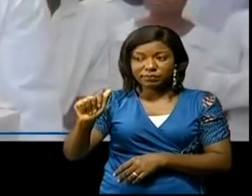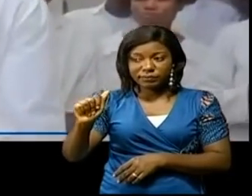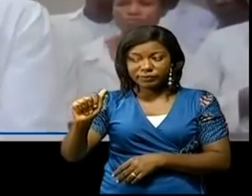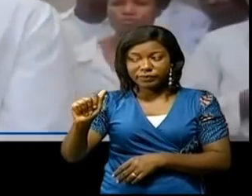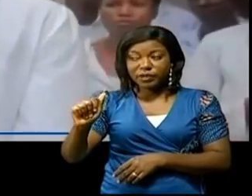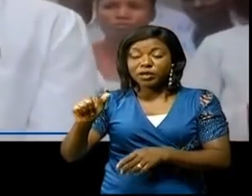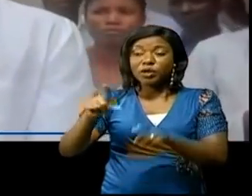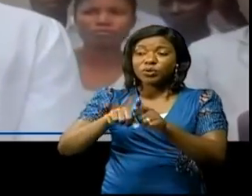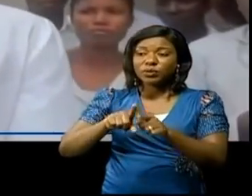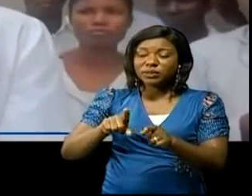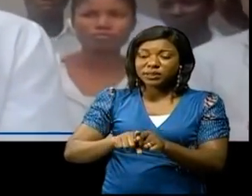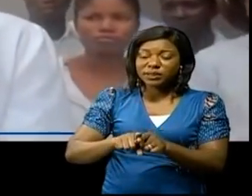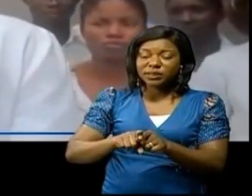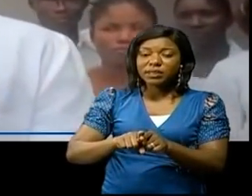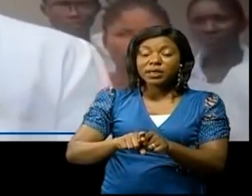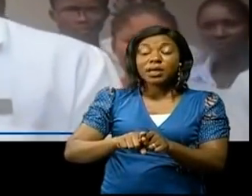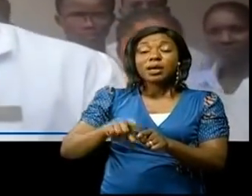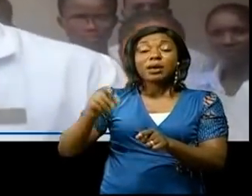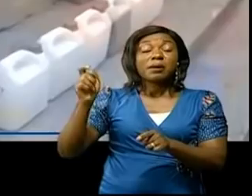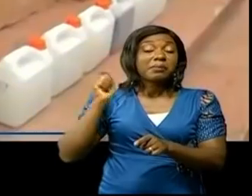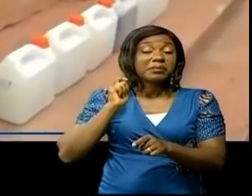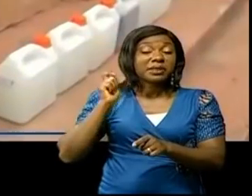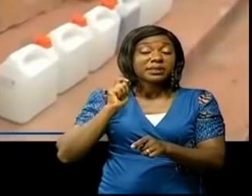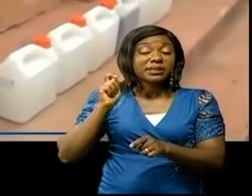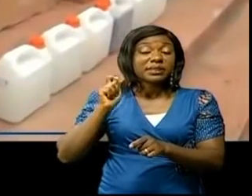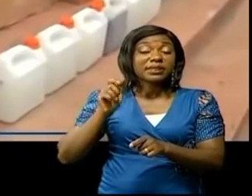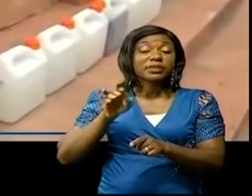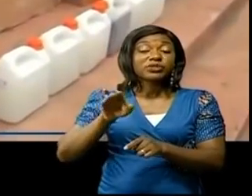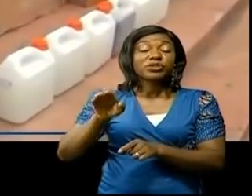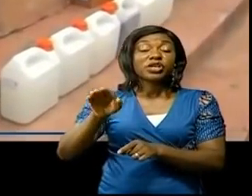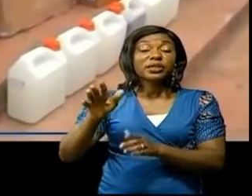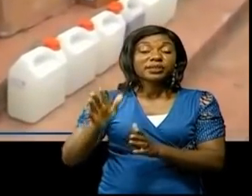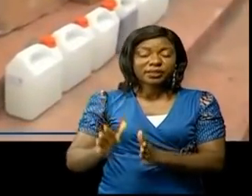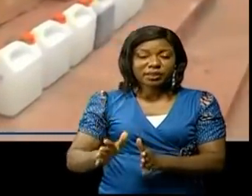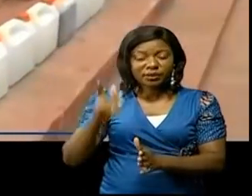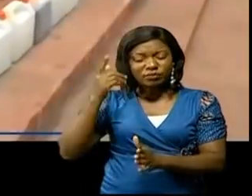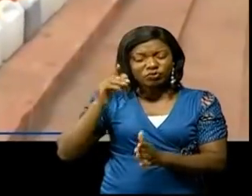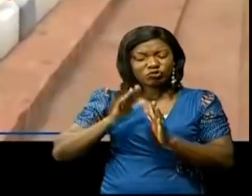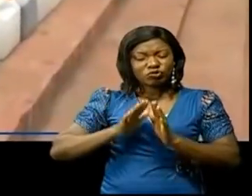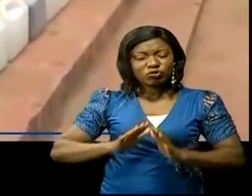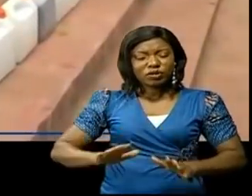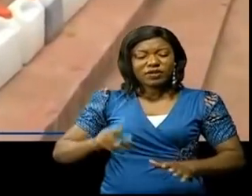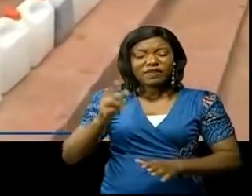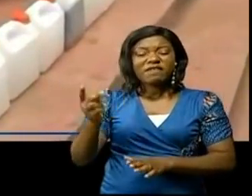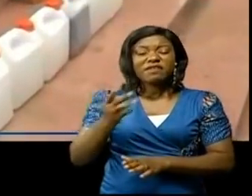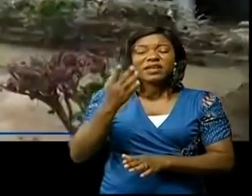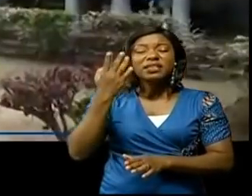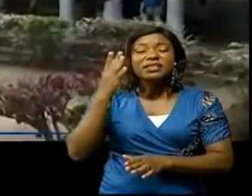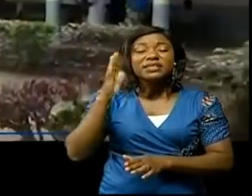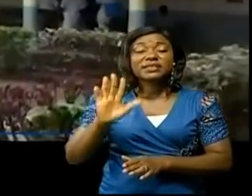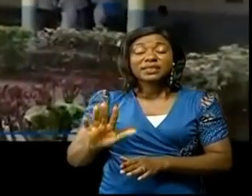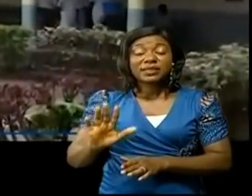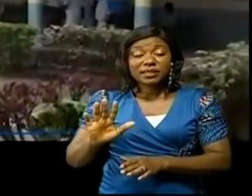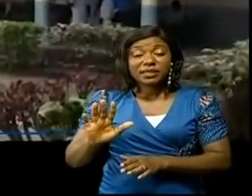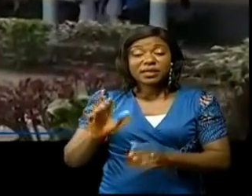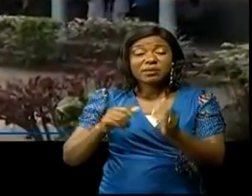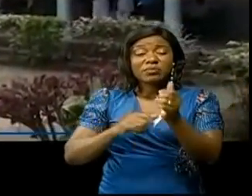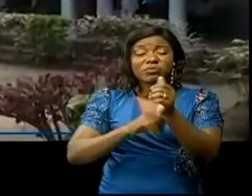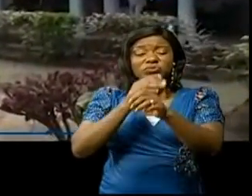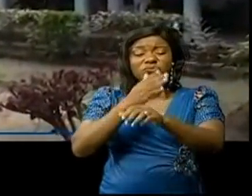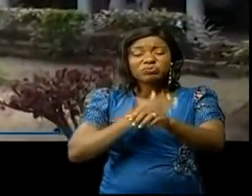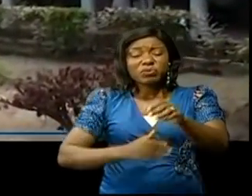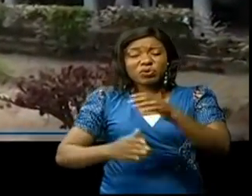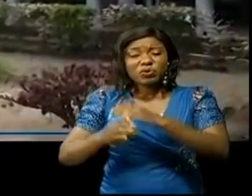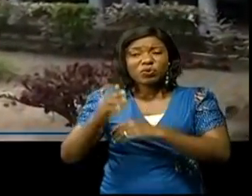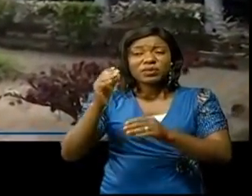et une enveloppe au médecin directeur de l'hôpital de la Gicamine Louena pour les soins de 25 blessés, dont 10 enfants, 10 hommes et